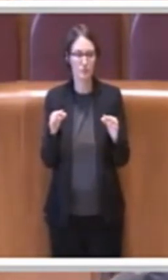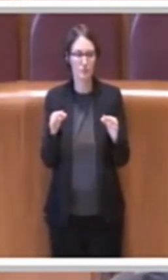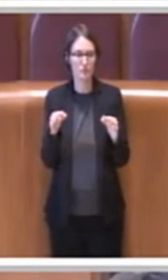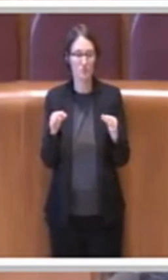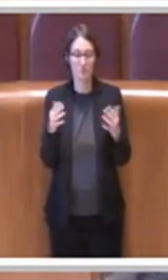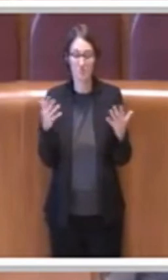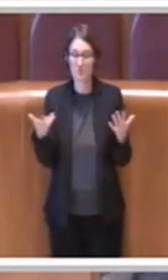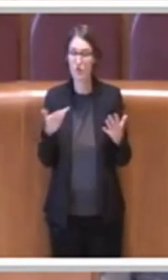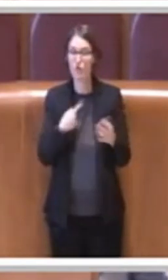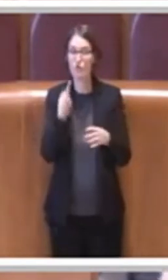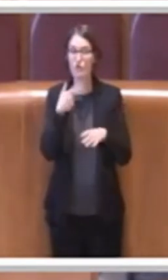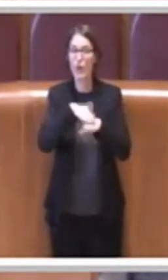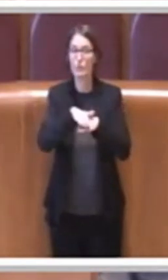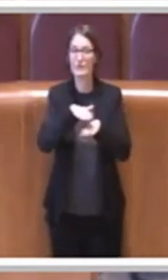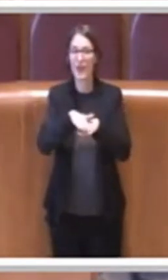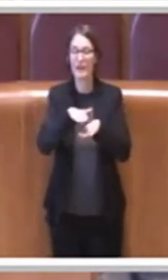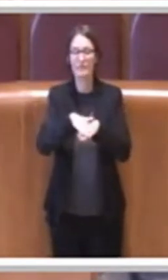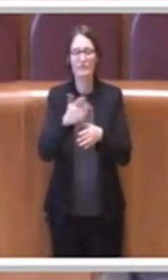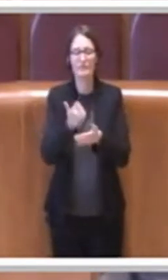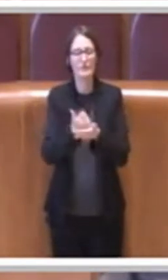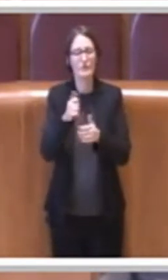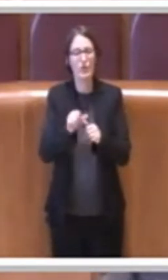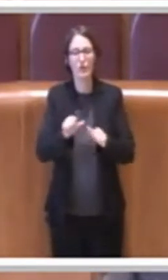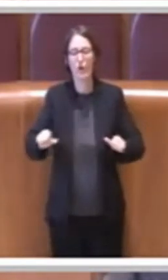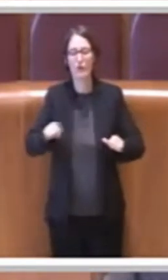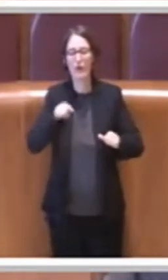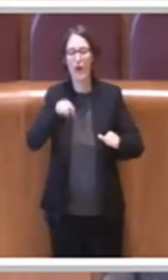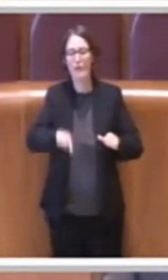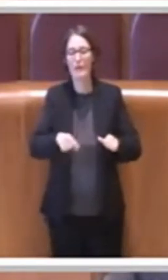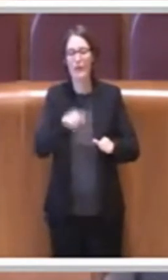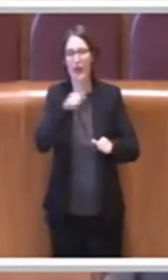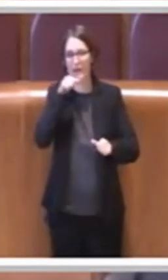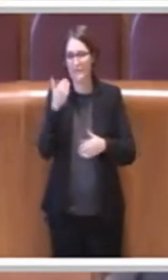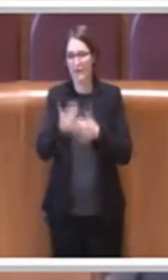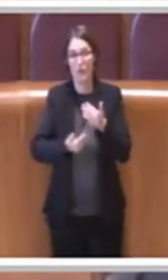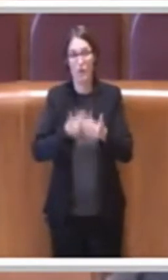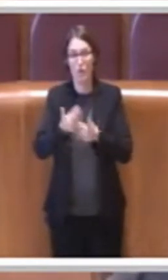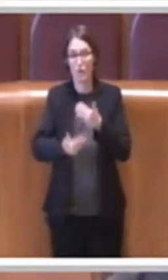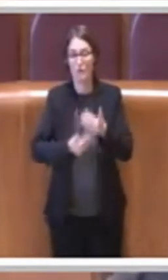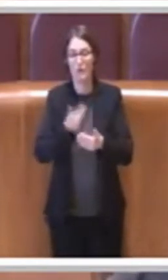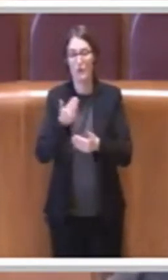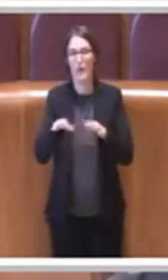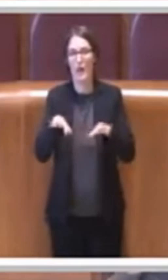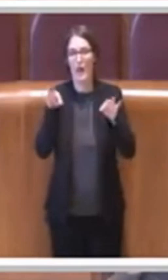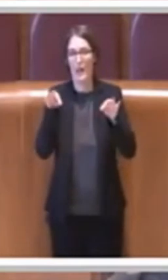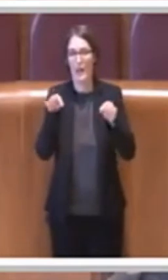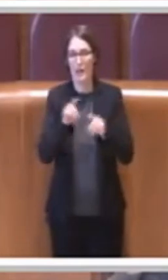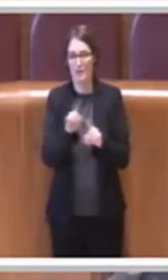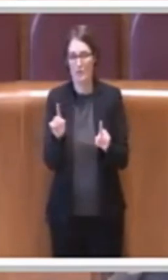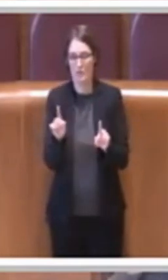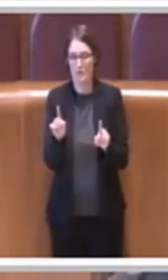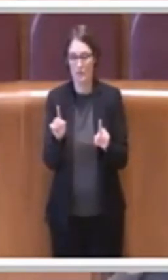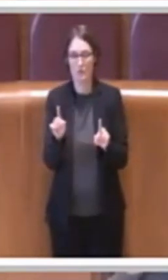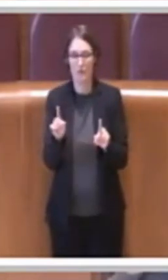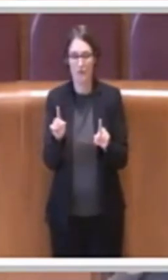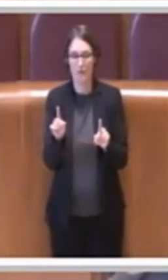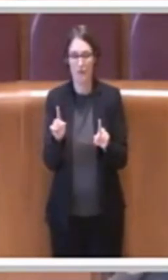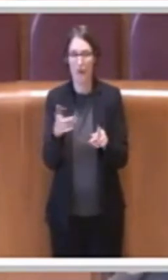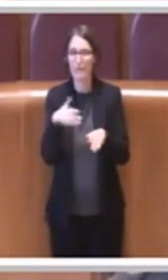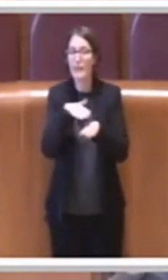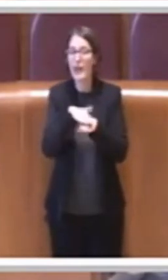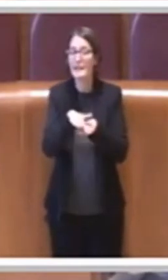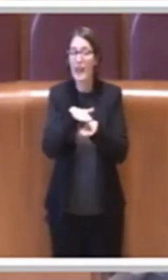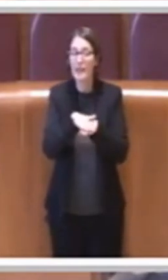servizio fondamentale che è il servizio che fa capo al